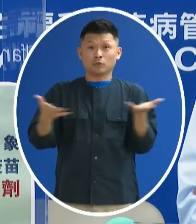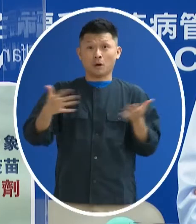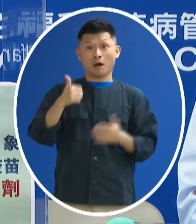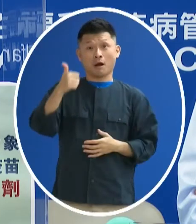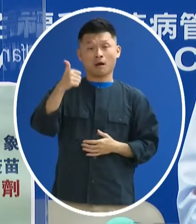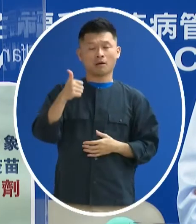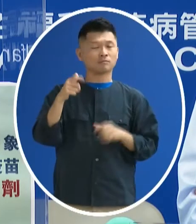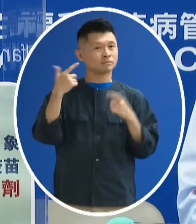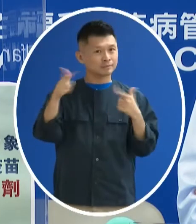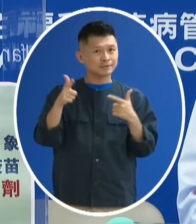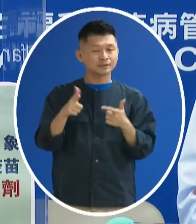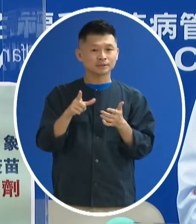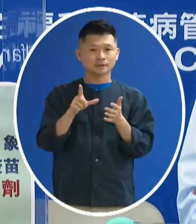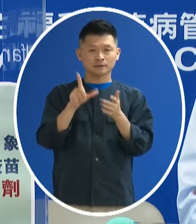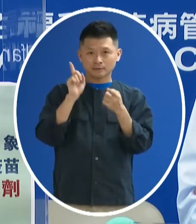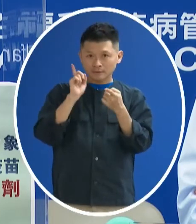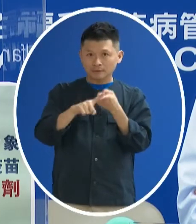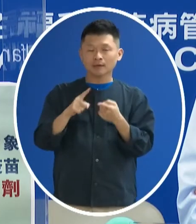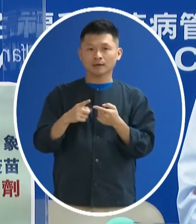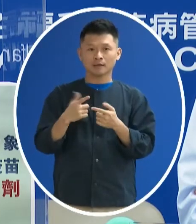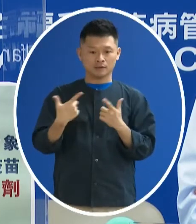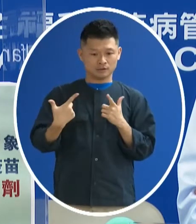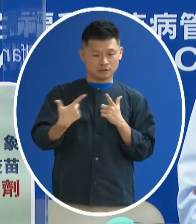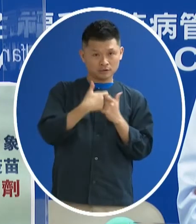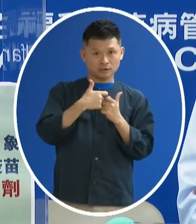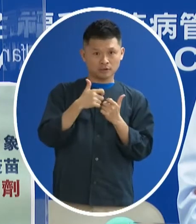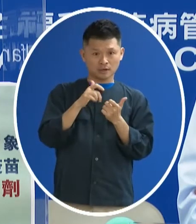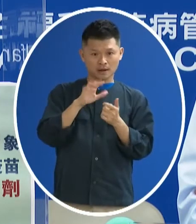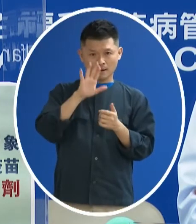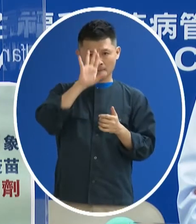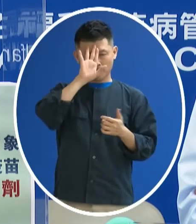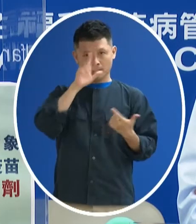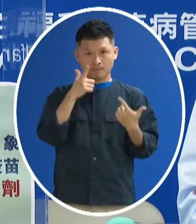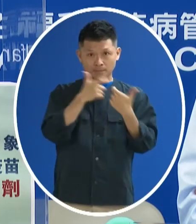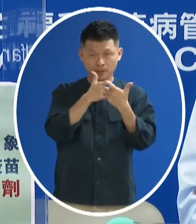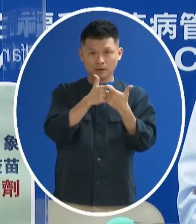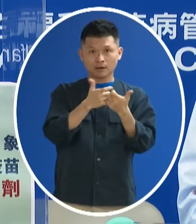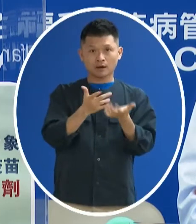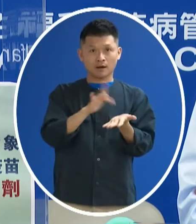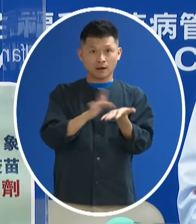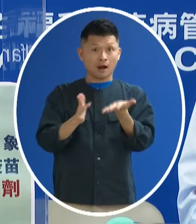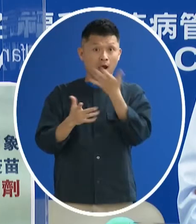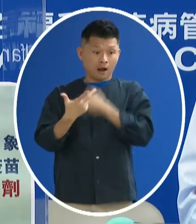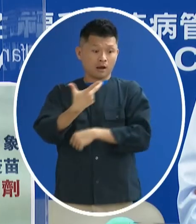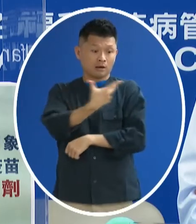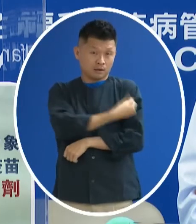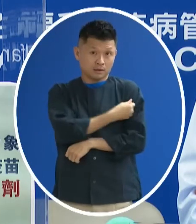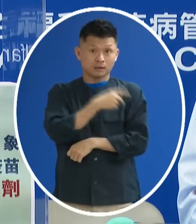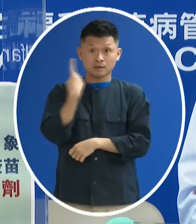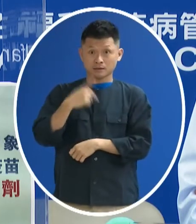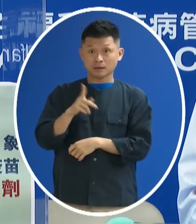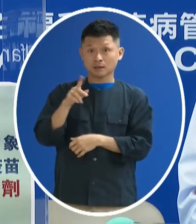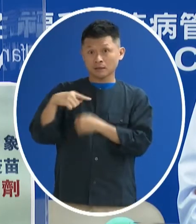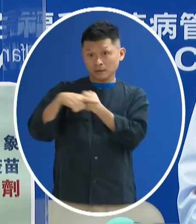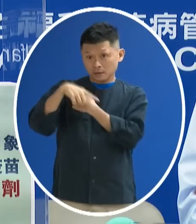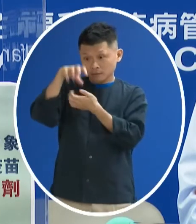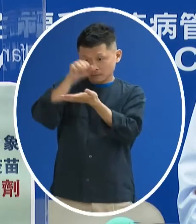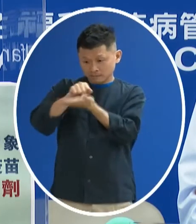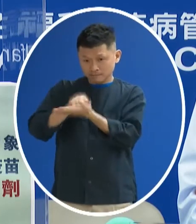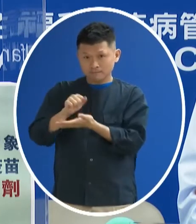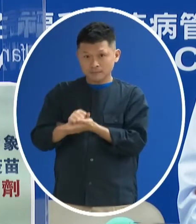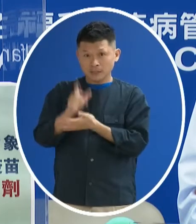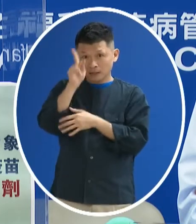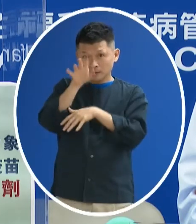他要剛剛好適量對症下藥那有很多的科學的證據 那就有國際有